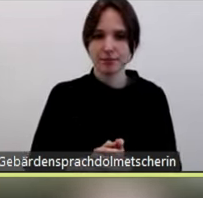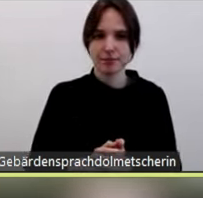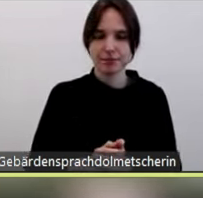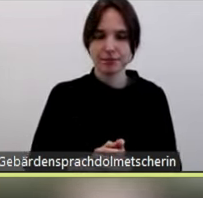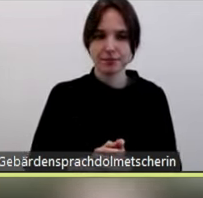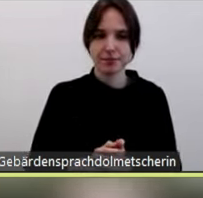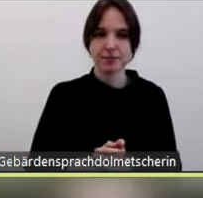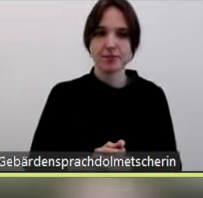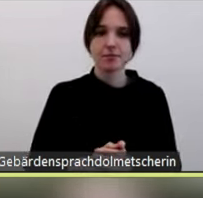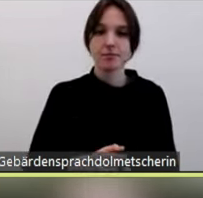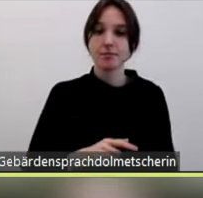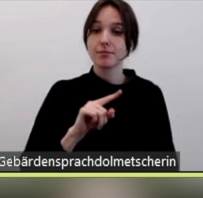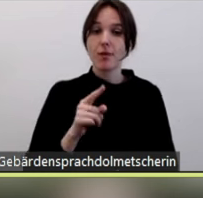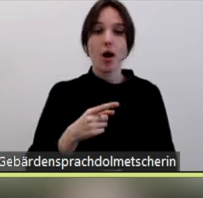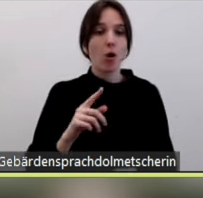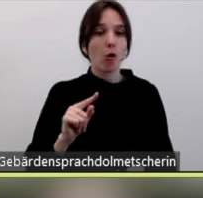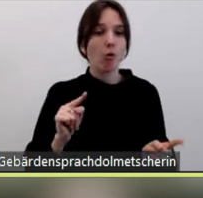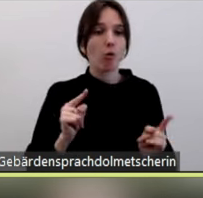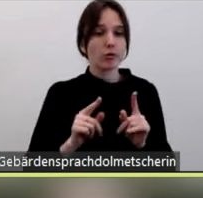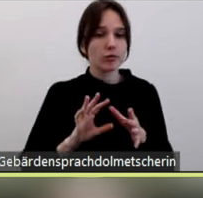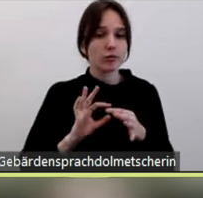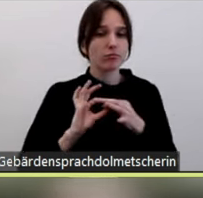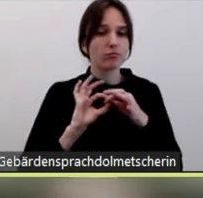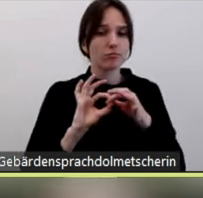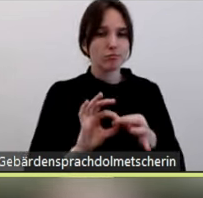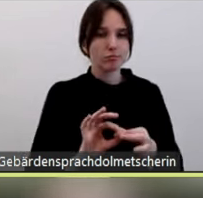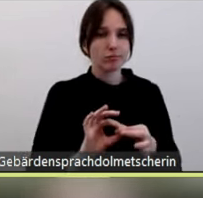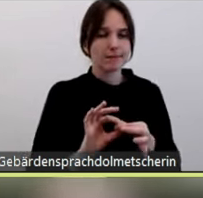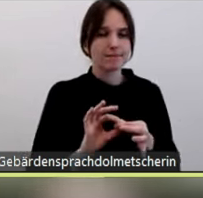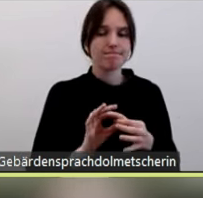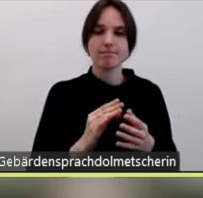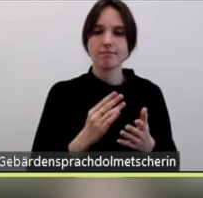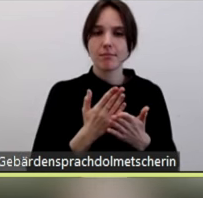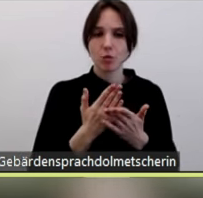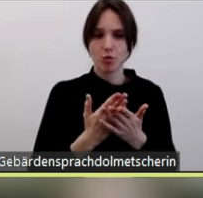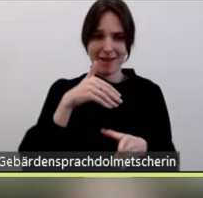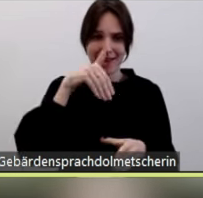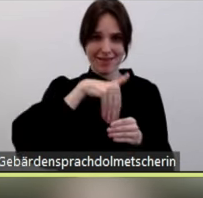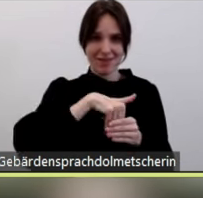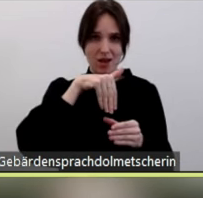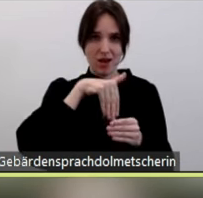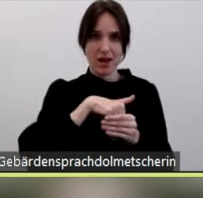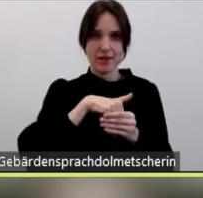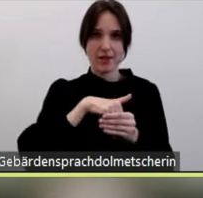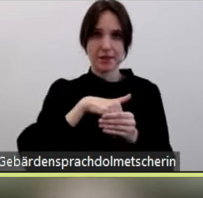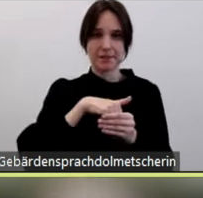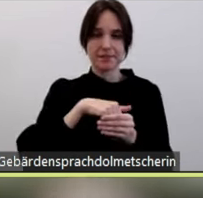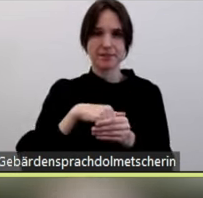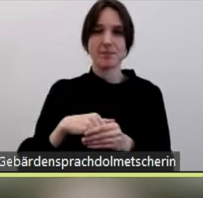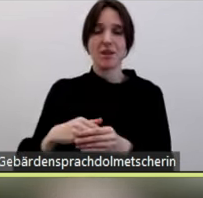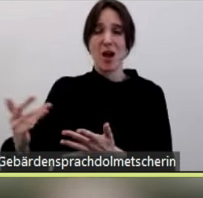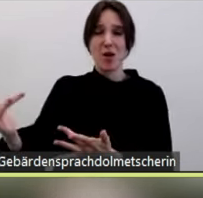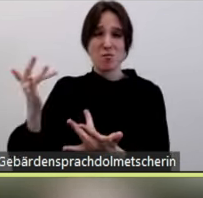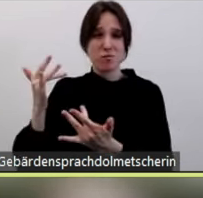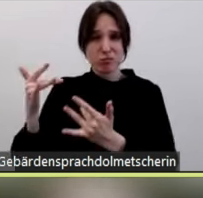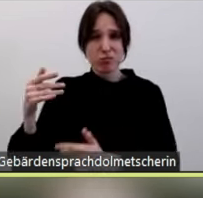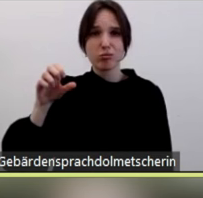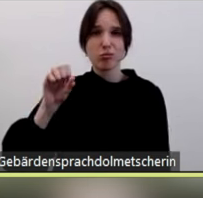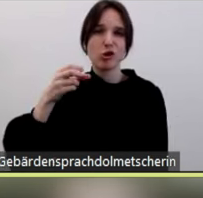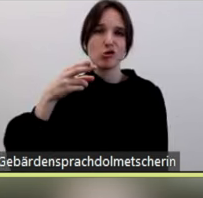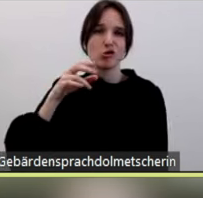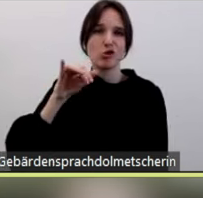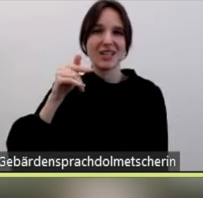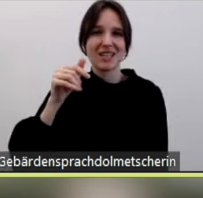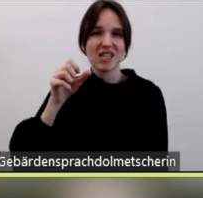an kurzer Stelle mit den Inhalten des Schützturms gegen uns auseinander. Das ist aber nur ein kleiner